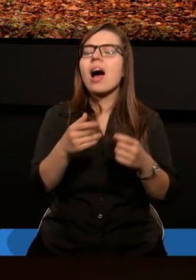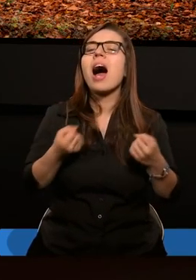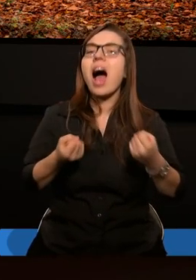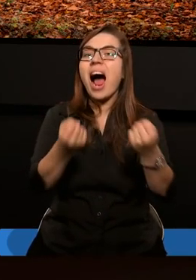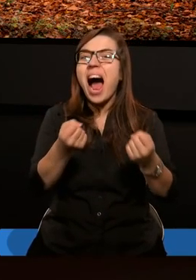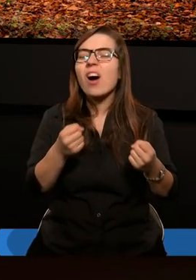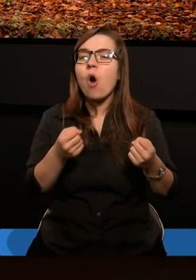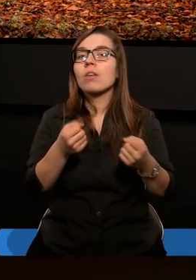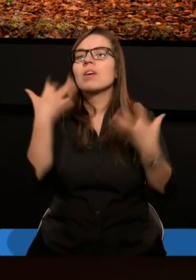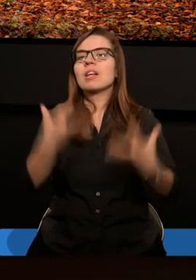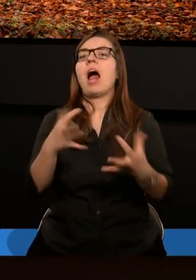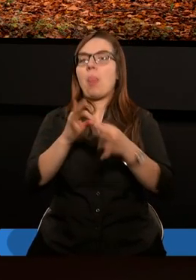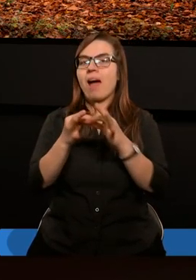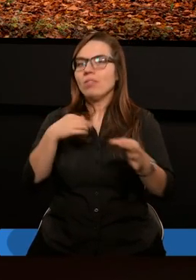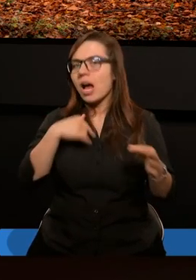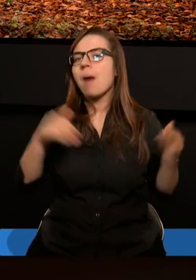dla Boga zabić.